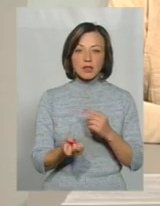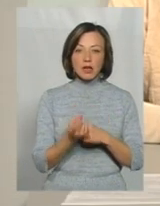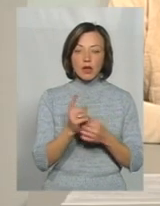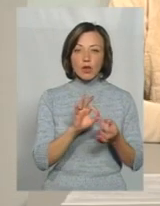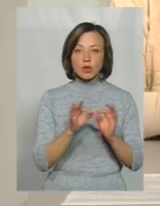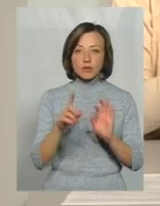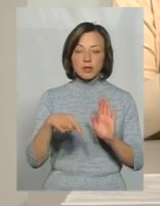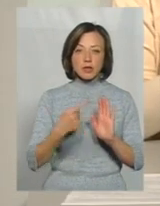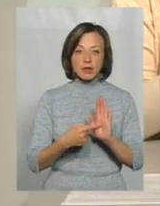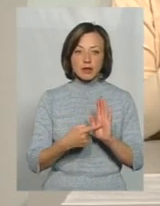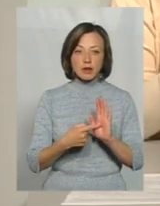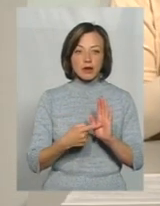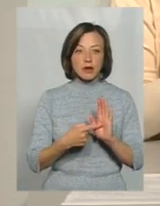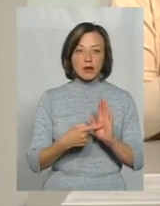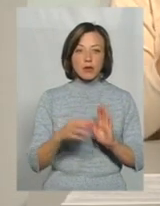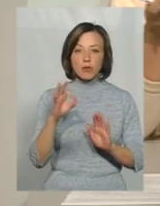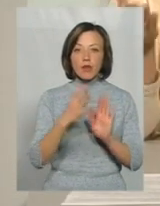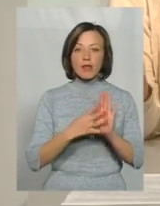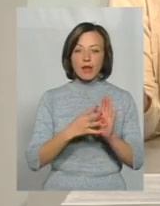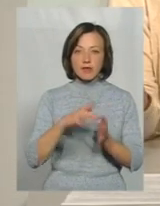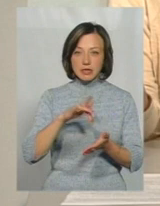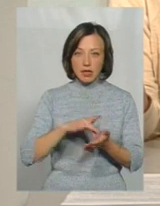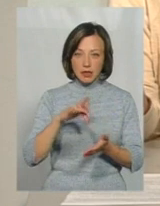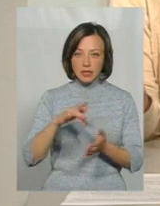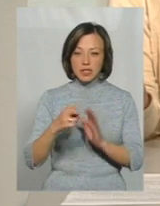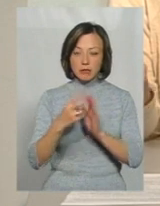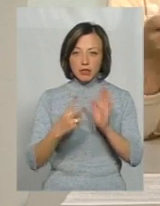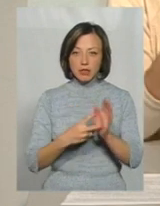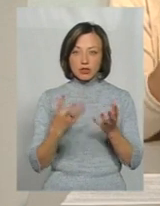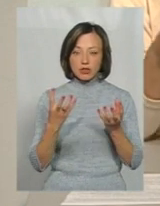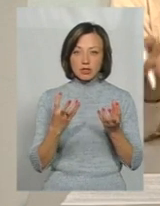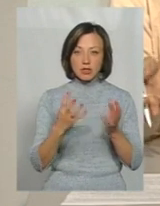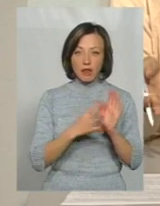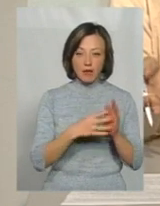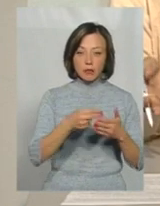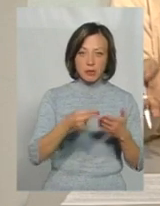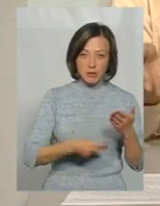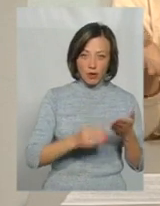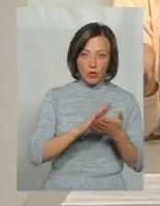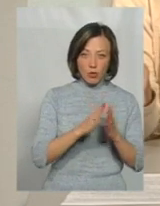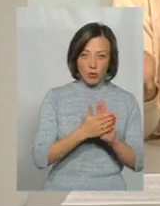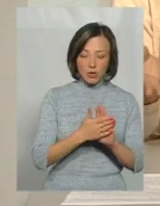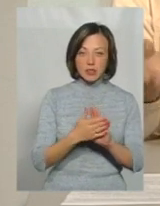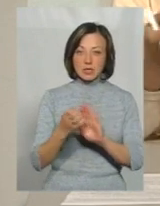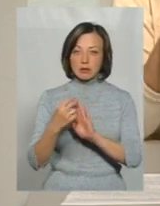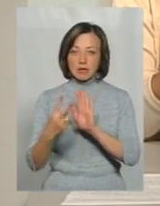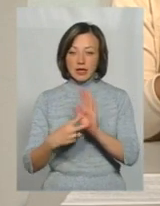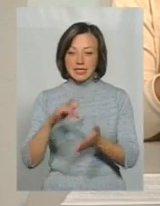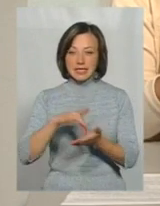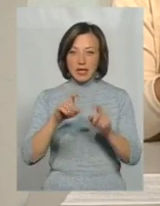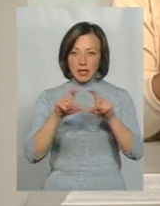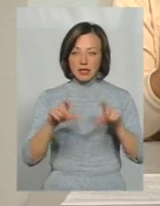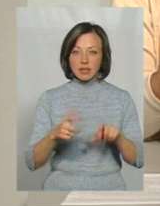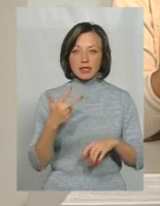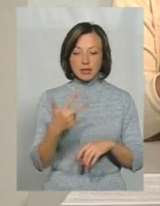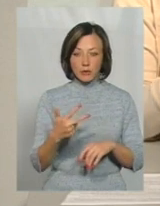логічно таке питання. От ми говорили про 9 центрів, 17 яких ще, 9, яких вже підписали угоди, 17 ні і оцих